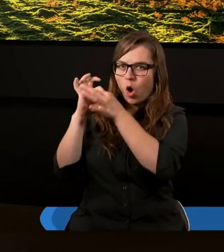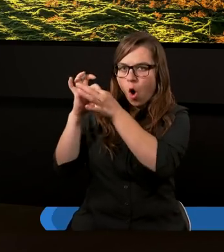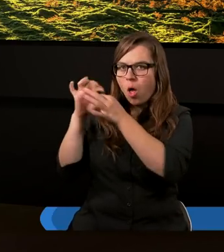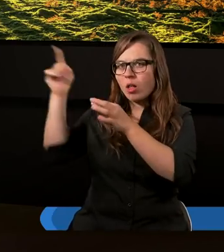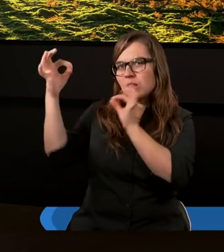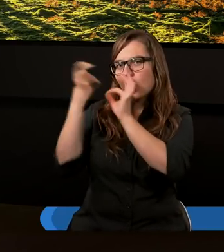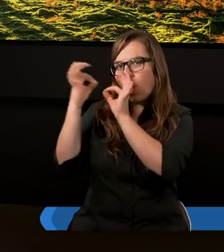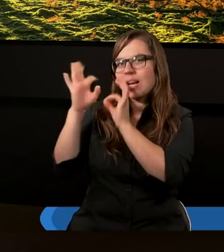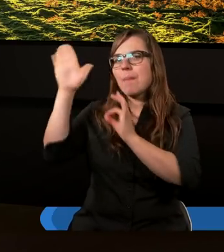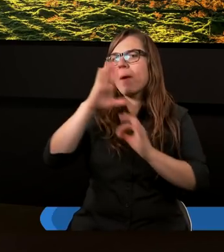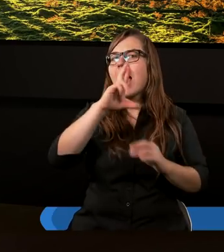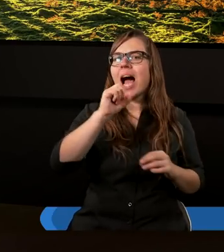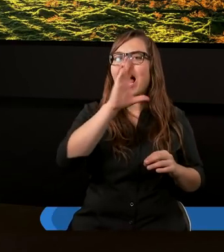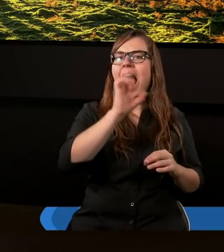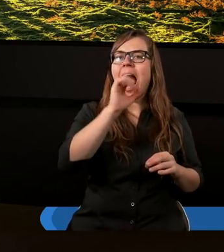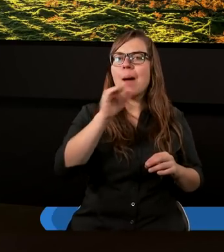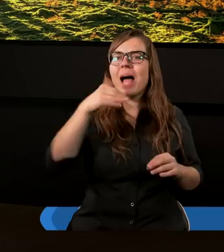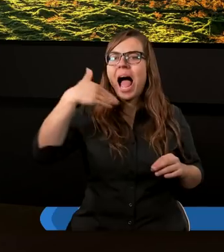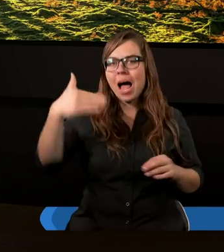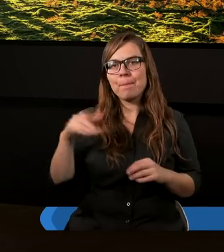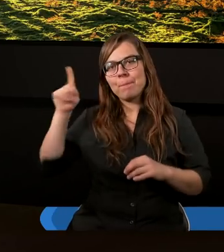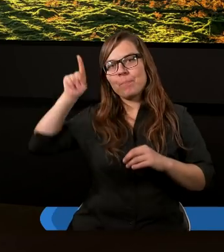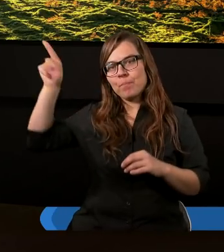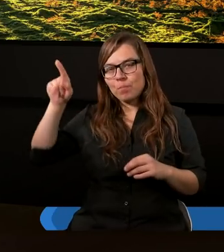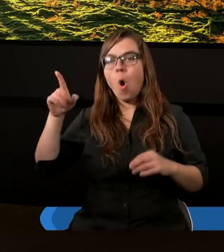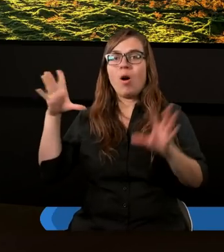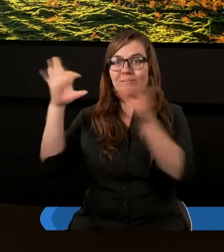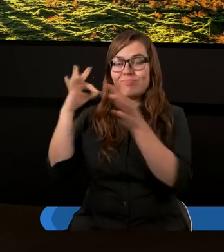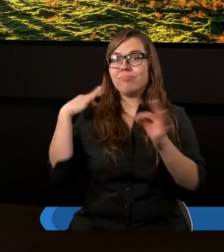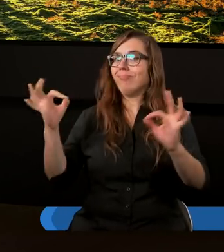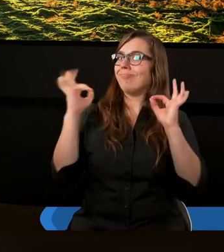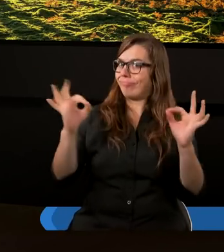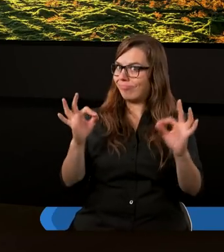Rehabama były dobre,